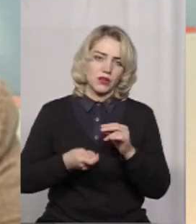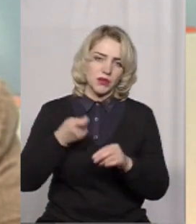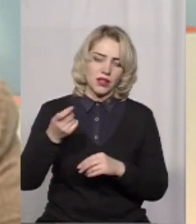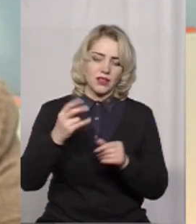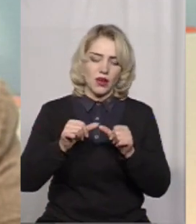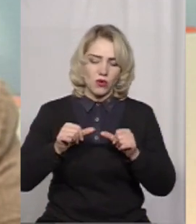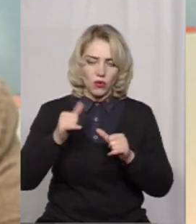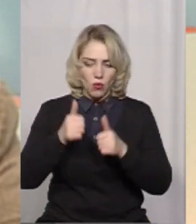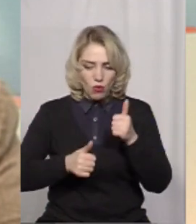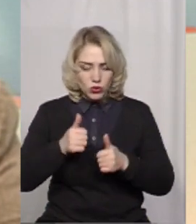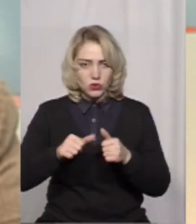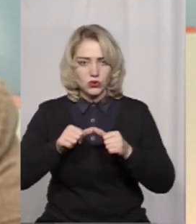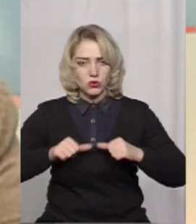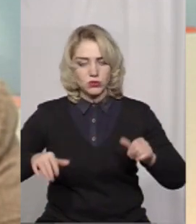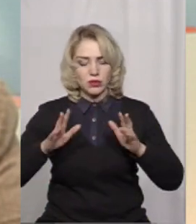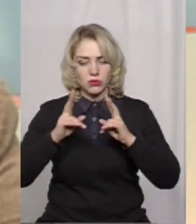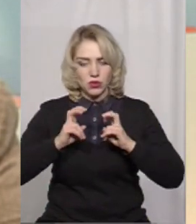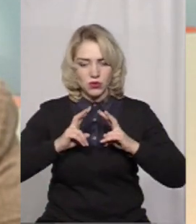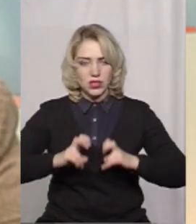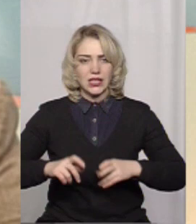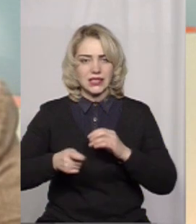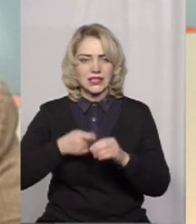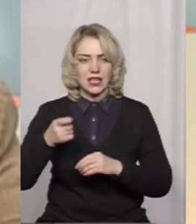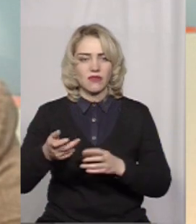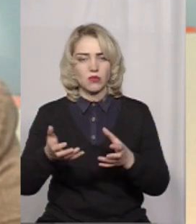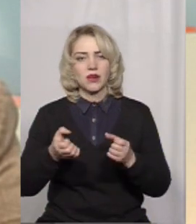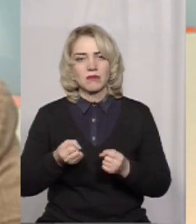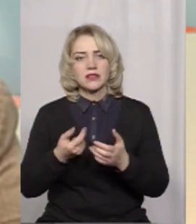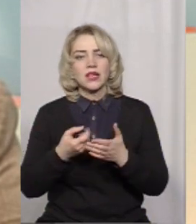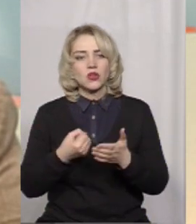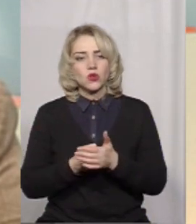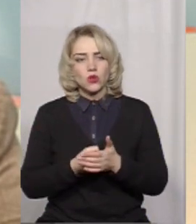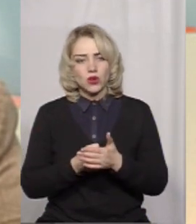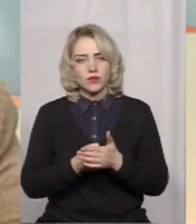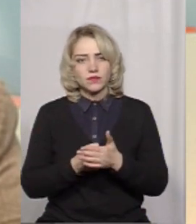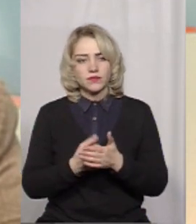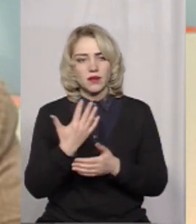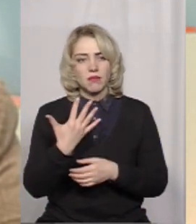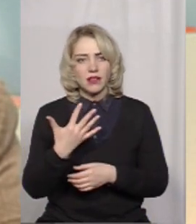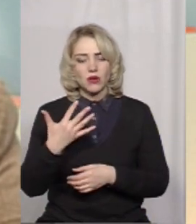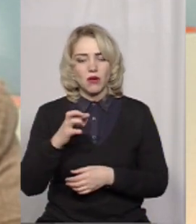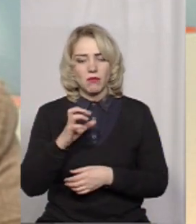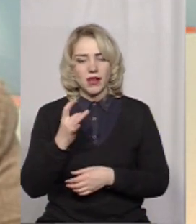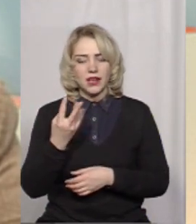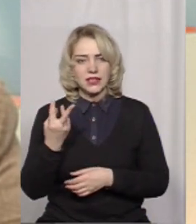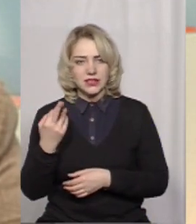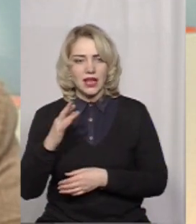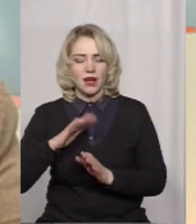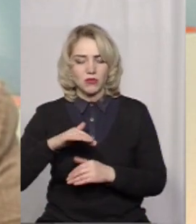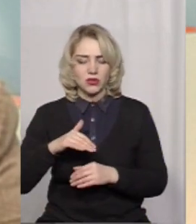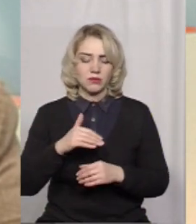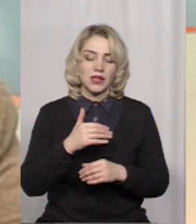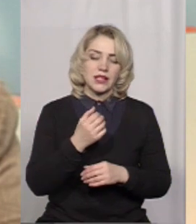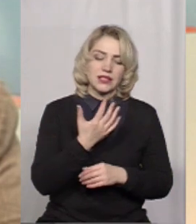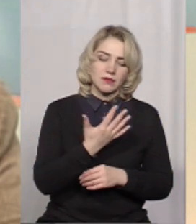розглядати. Заявки приймаються до 5 березня. Потім з 5 по